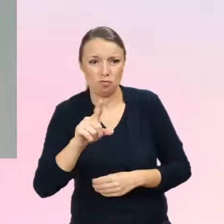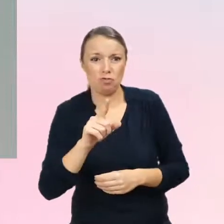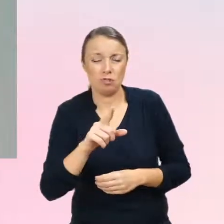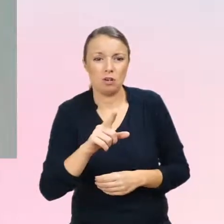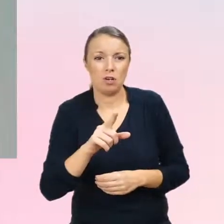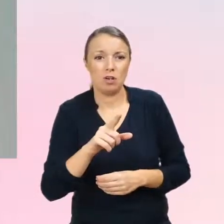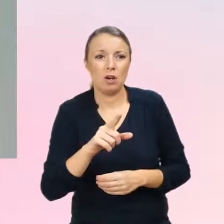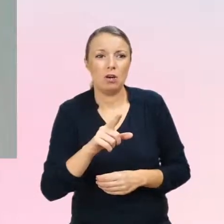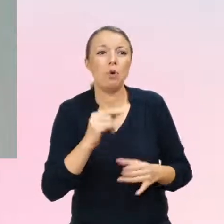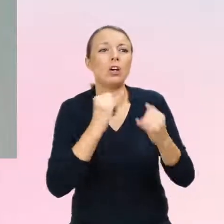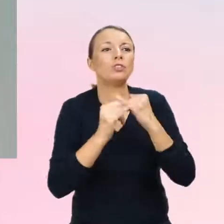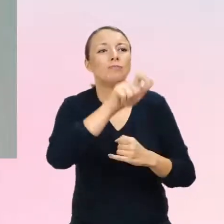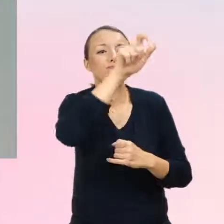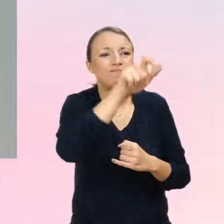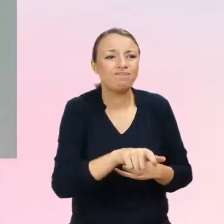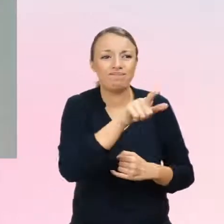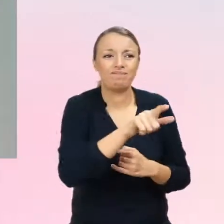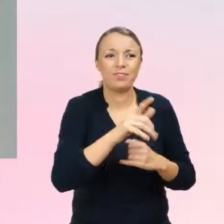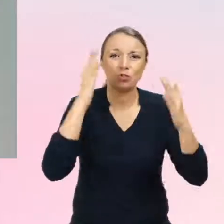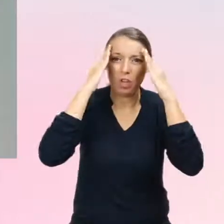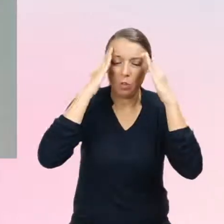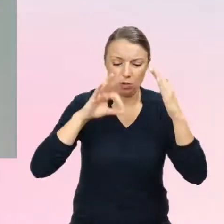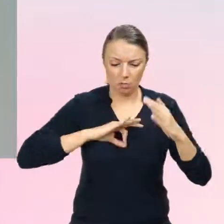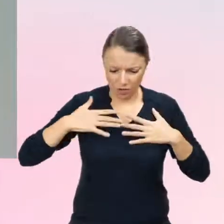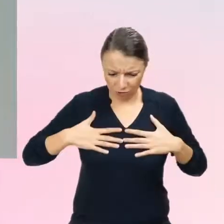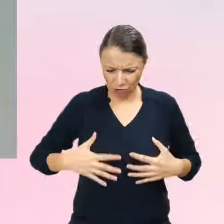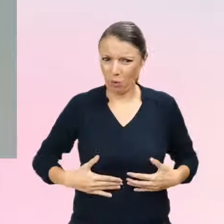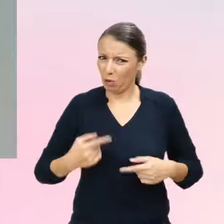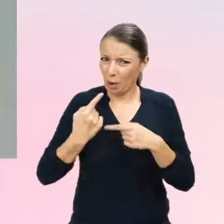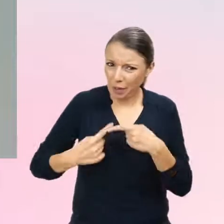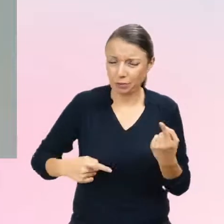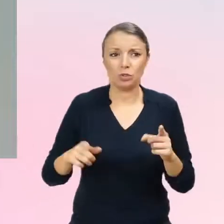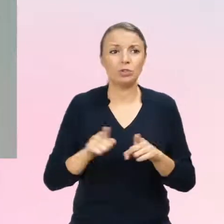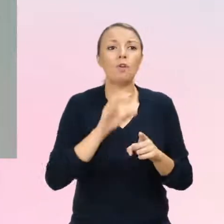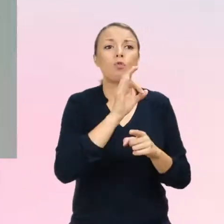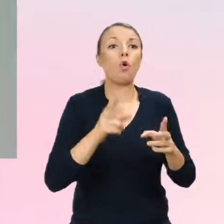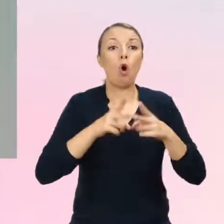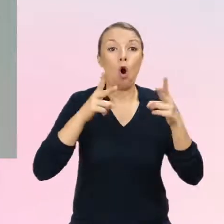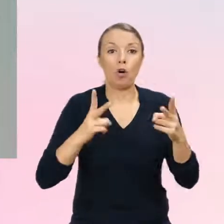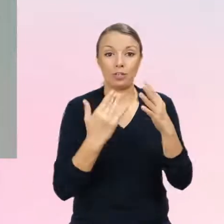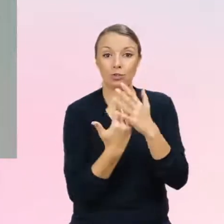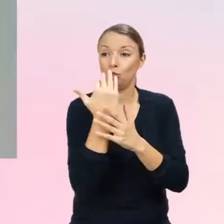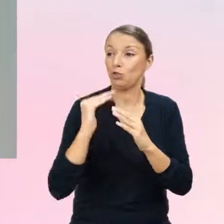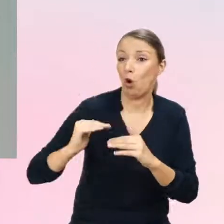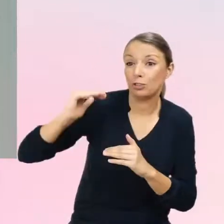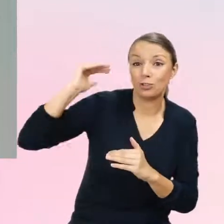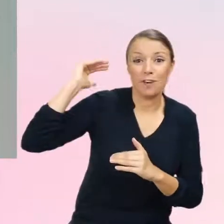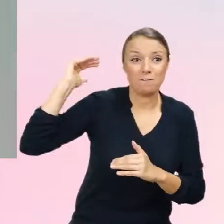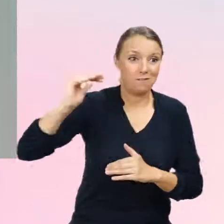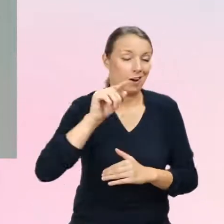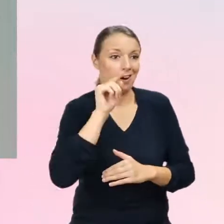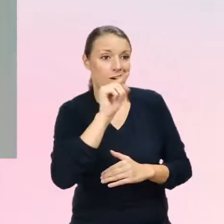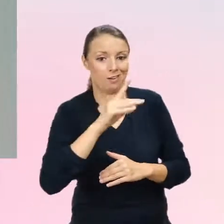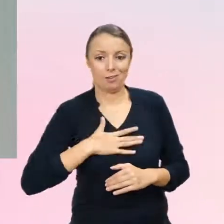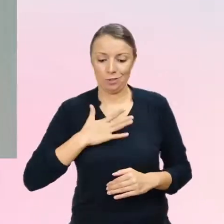sobie objawów niezgodności płci i takiego zaostrzenia dysforii w okresie dojrzewania, te objawy części są niż ich